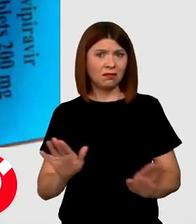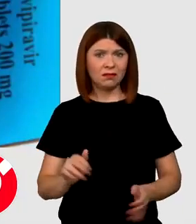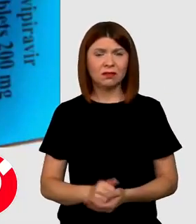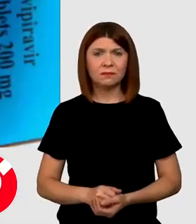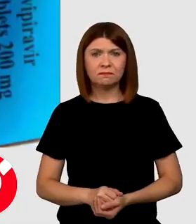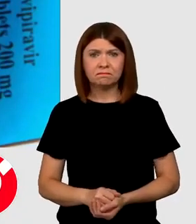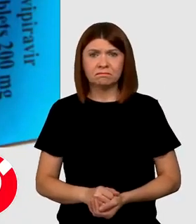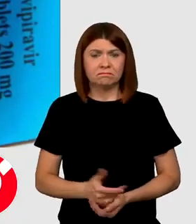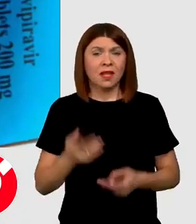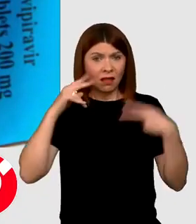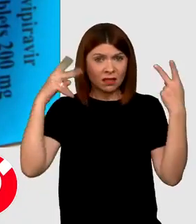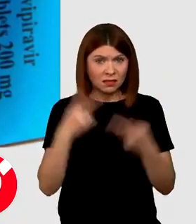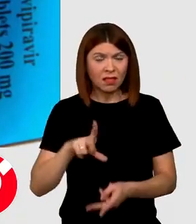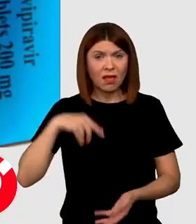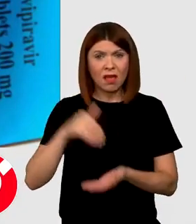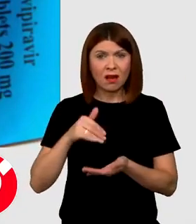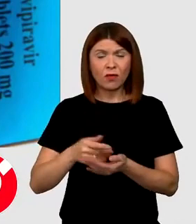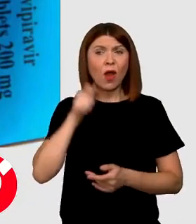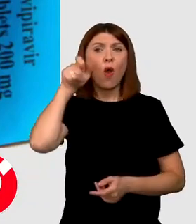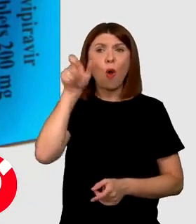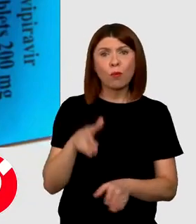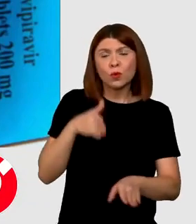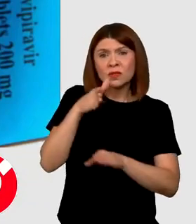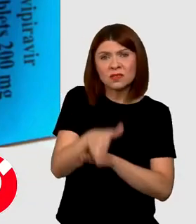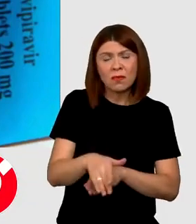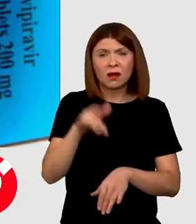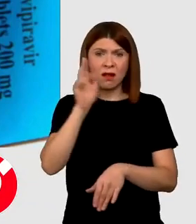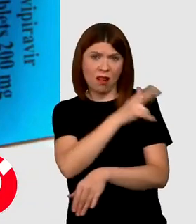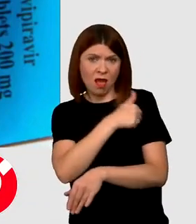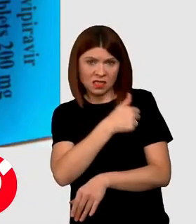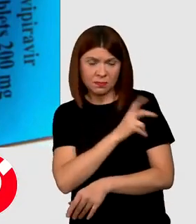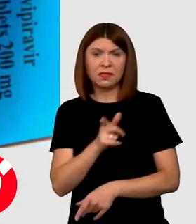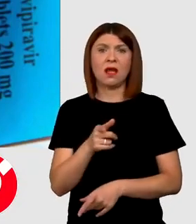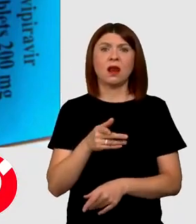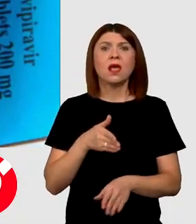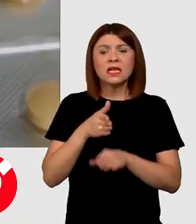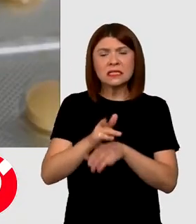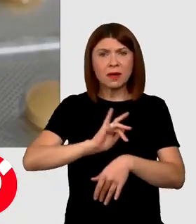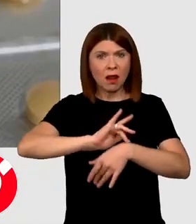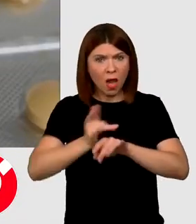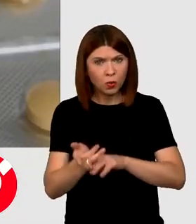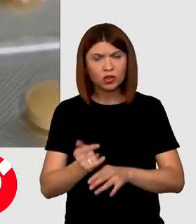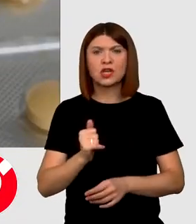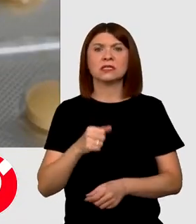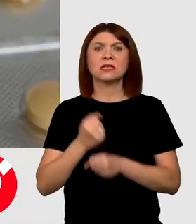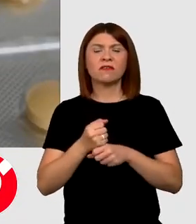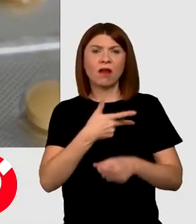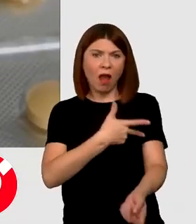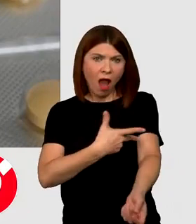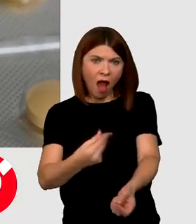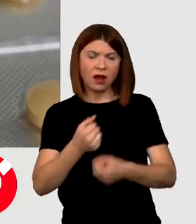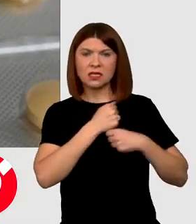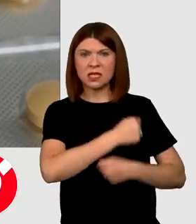Din urmare, ca să înțelegem, e nevoie ca pacientul să meargă la evaluare la spital, să treacă prin camera de gardă, să facă analize,